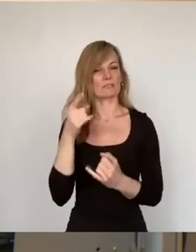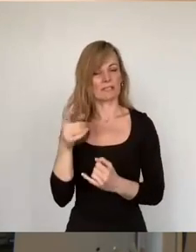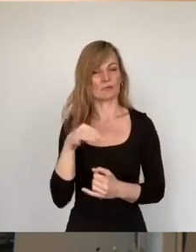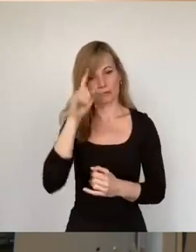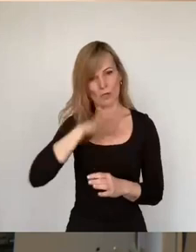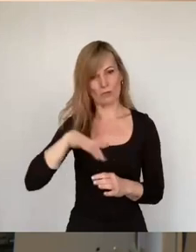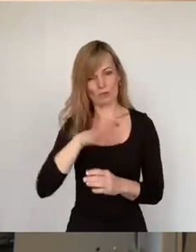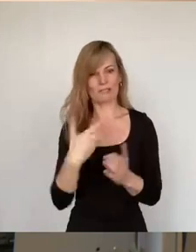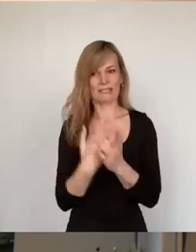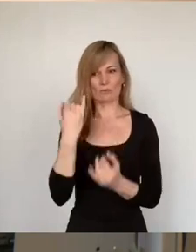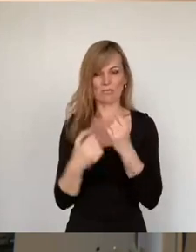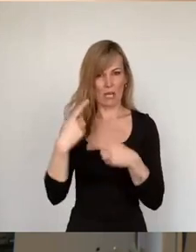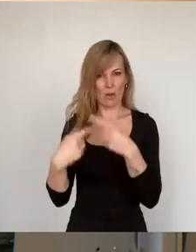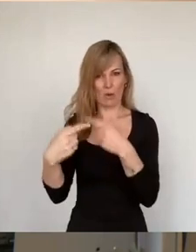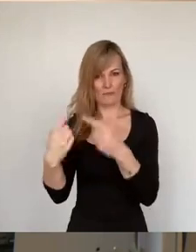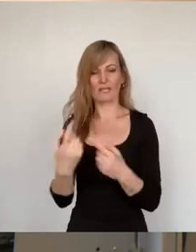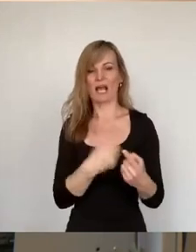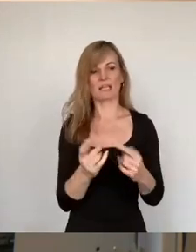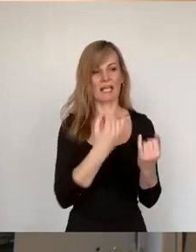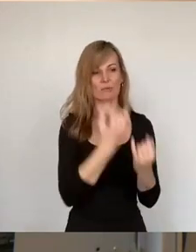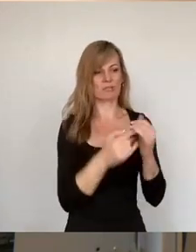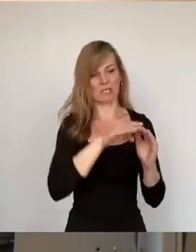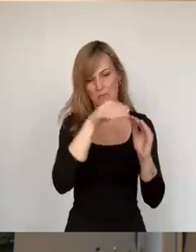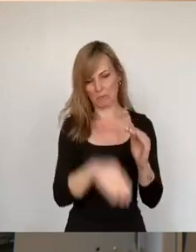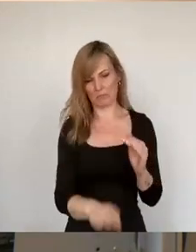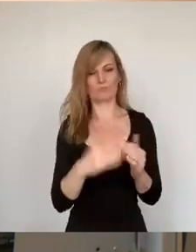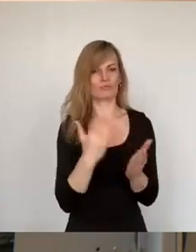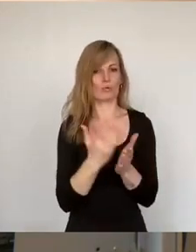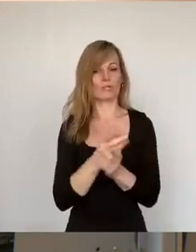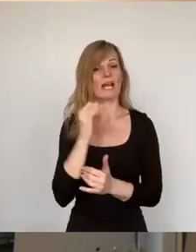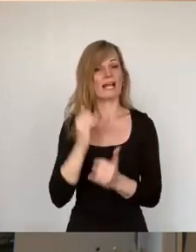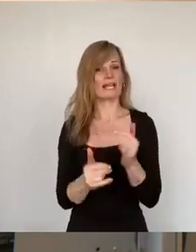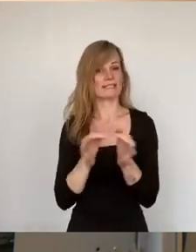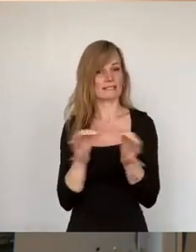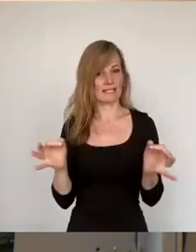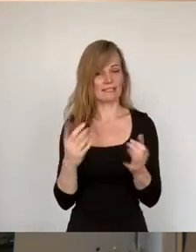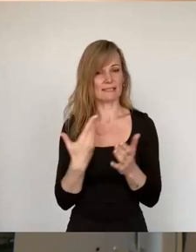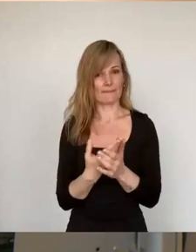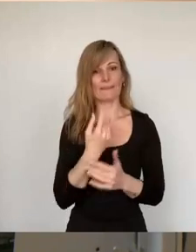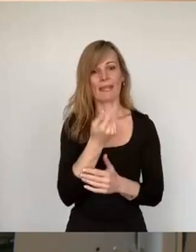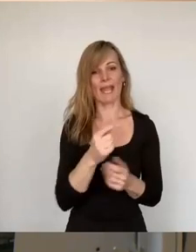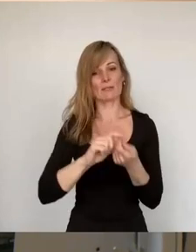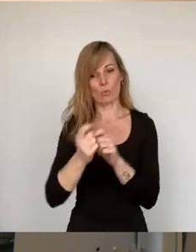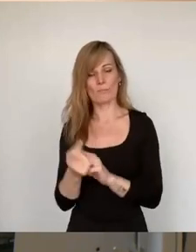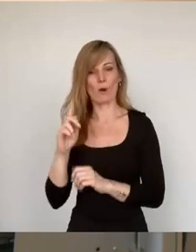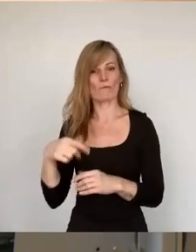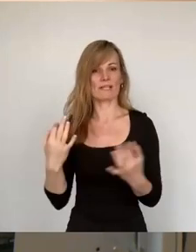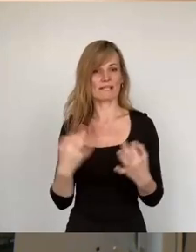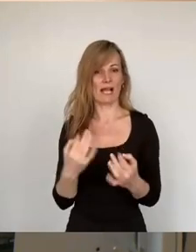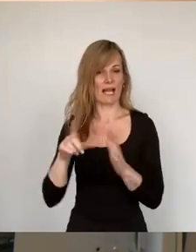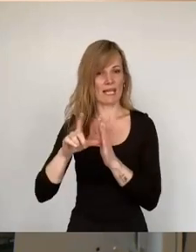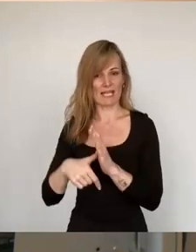prummt. Alle anderen Industrien gehen am Bach runter. Und letzter Satz. Die Umstellung von Geld auf Sachleistungen ist längst